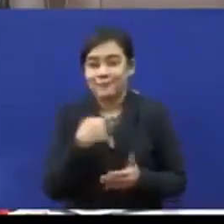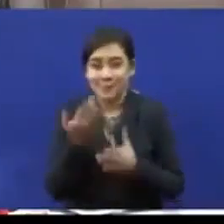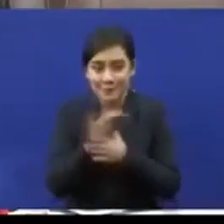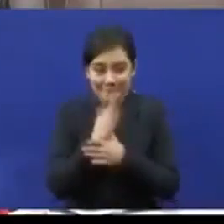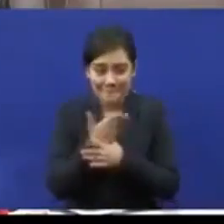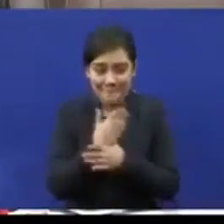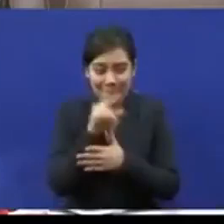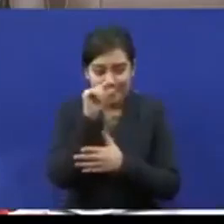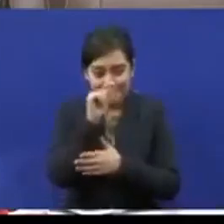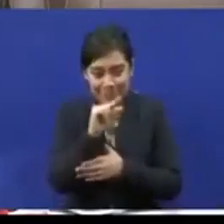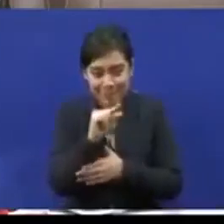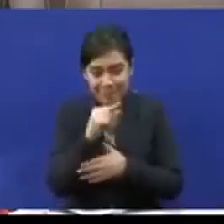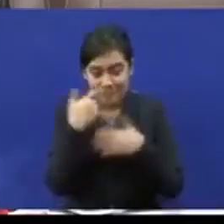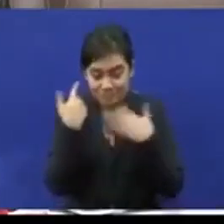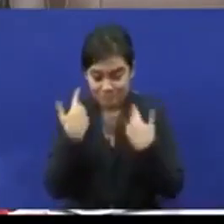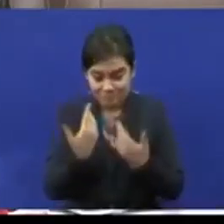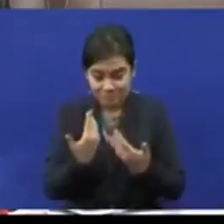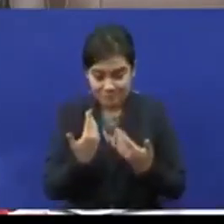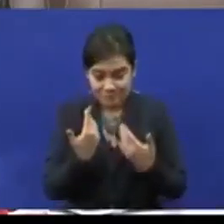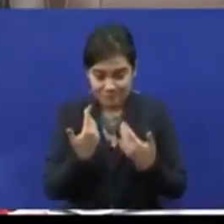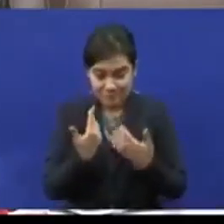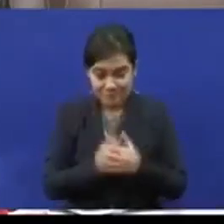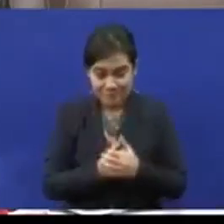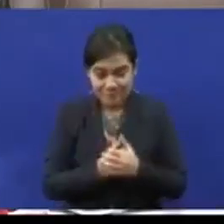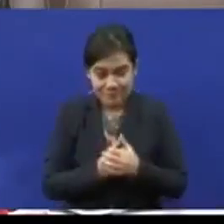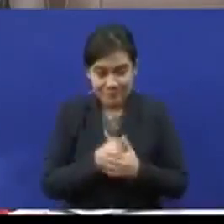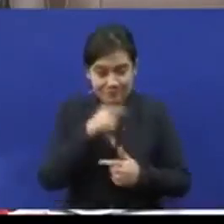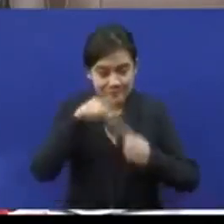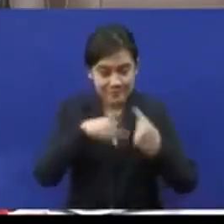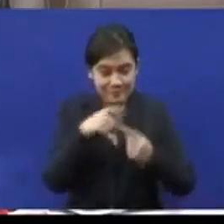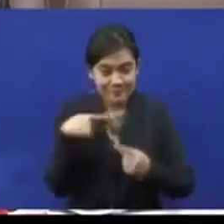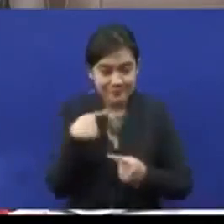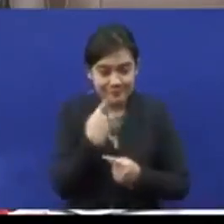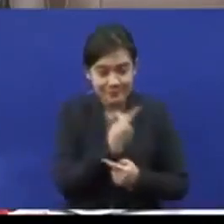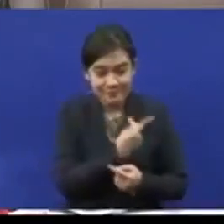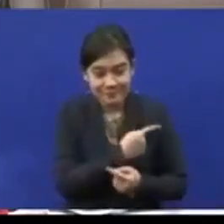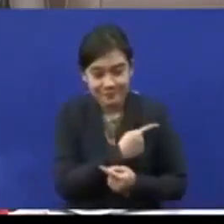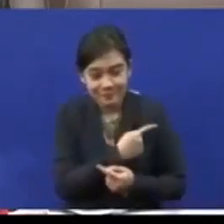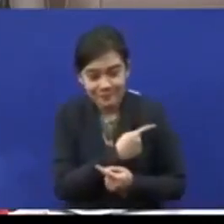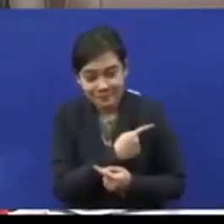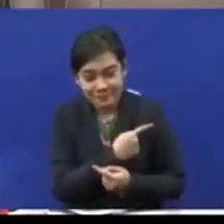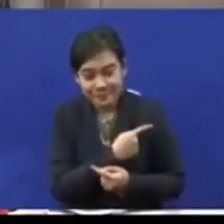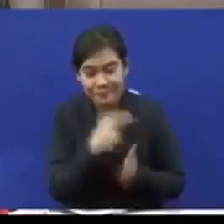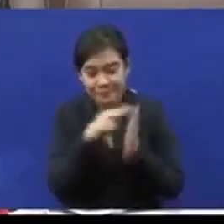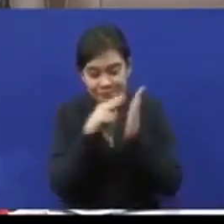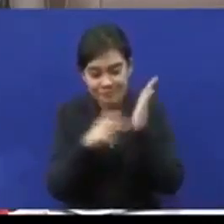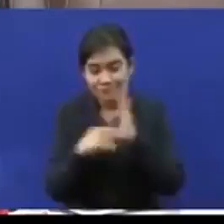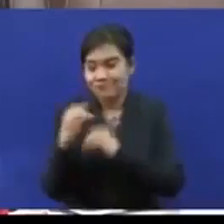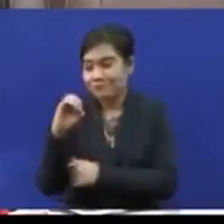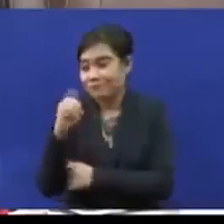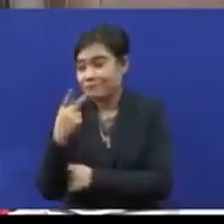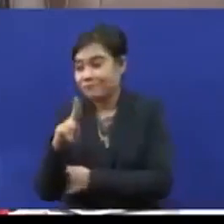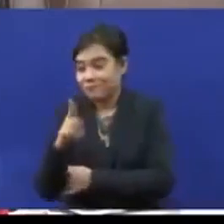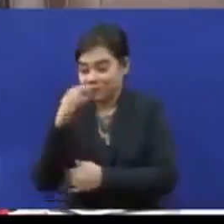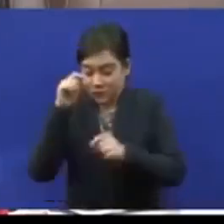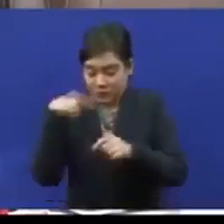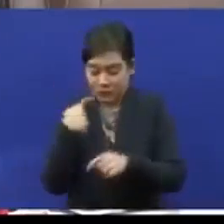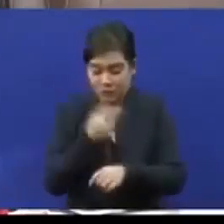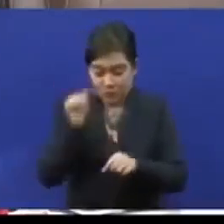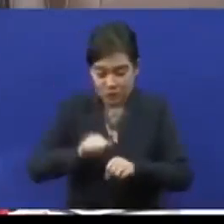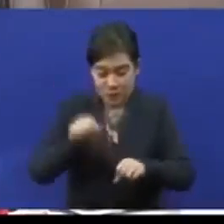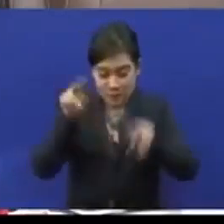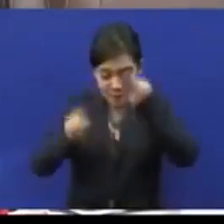sikit penemuan yang saya dapati supaya apabila kita menimbang polisi-polisi OKU, kita boleh menimbang dari segi